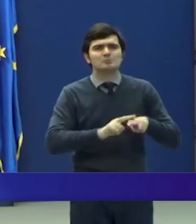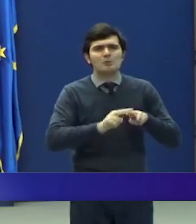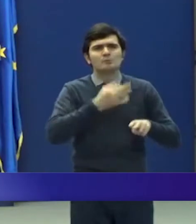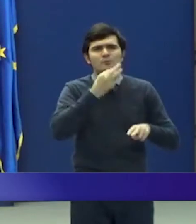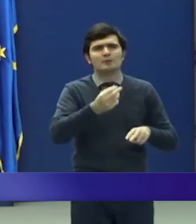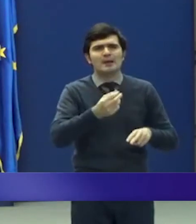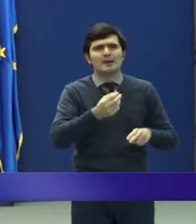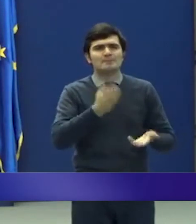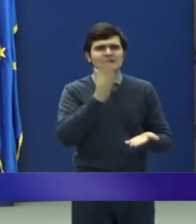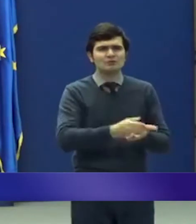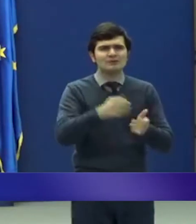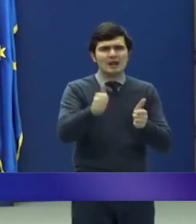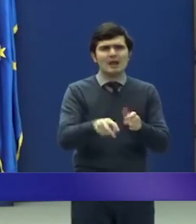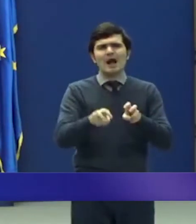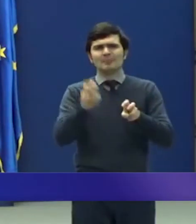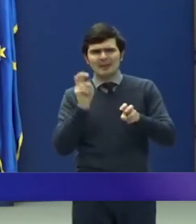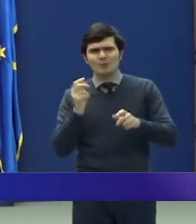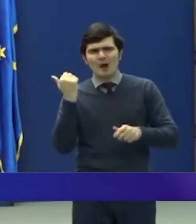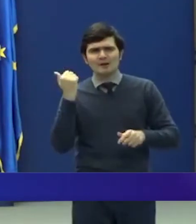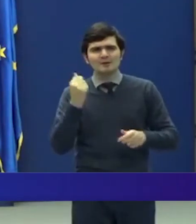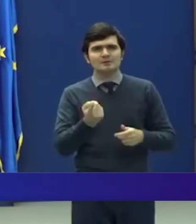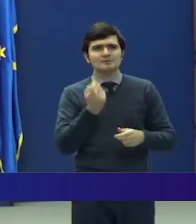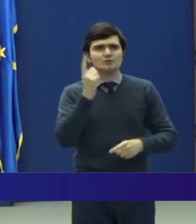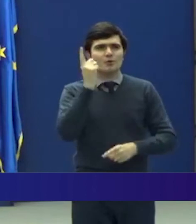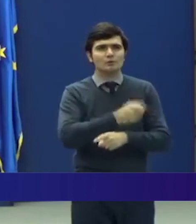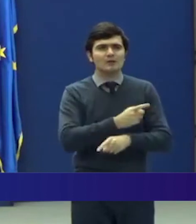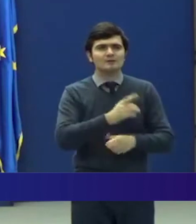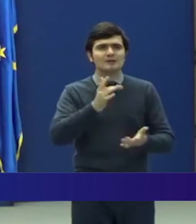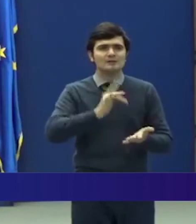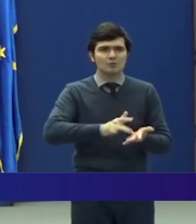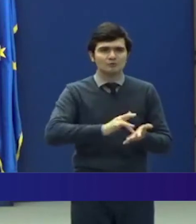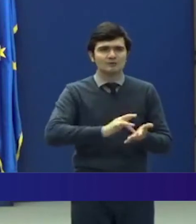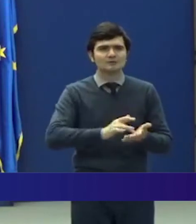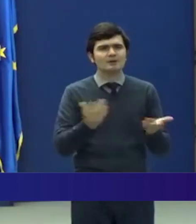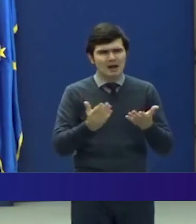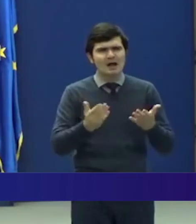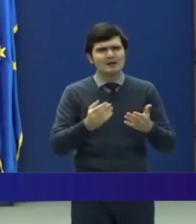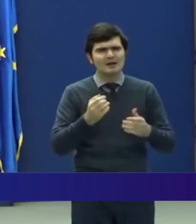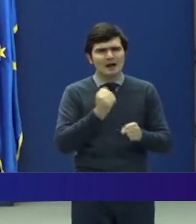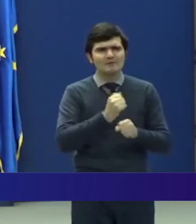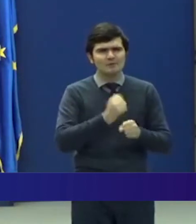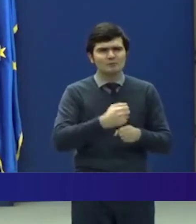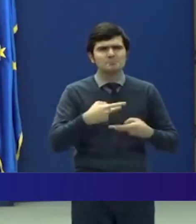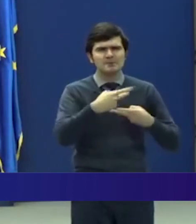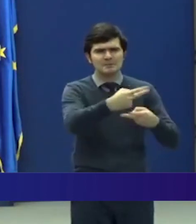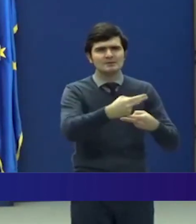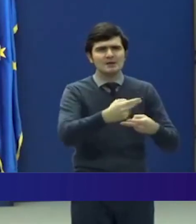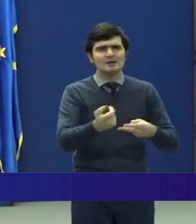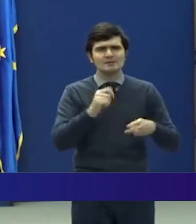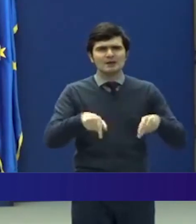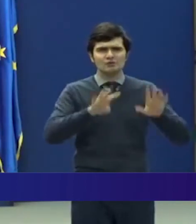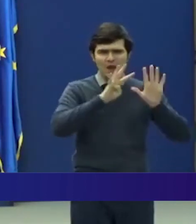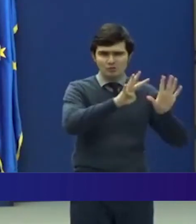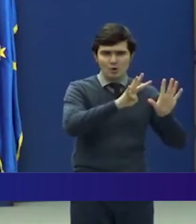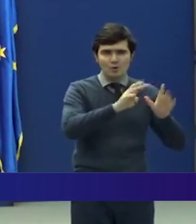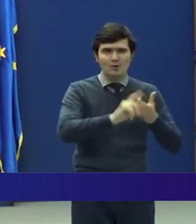prevederilor anteriale din ordonanța de urgență, care a făcut trimitere din cele nouă